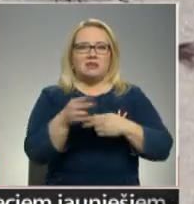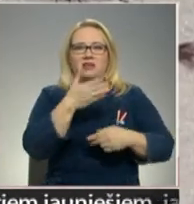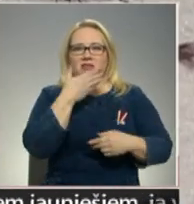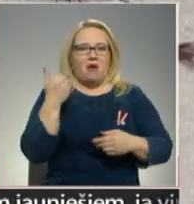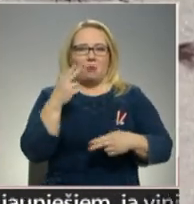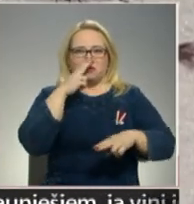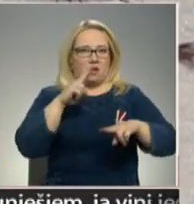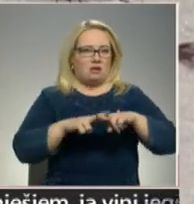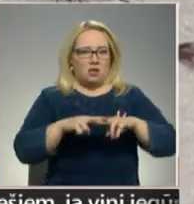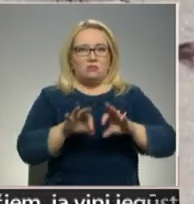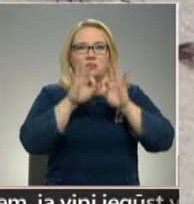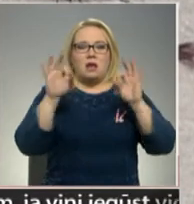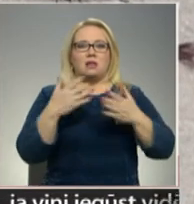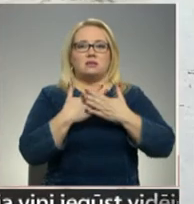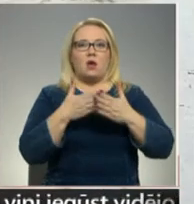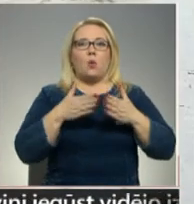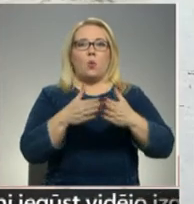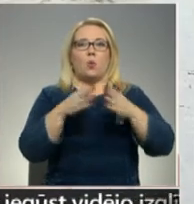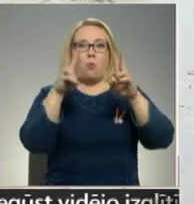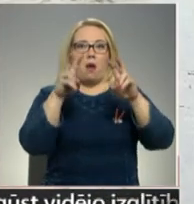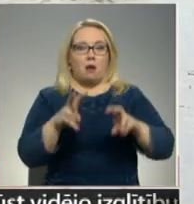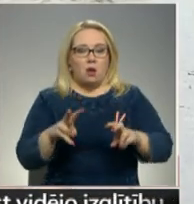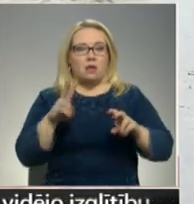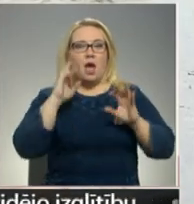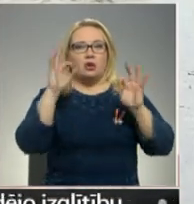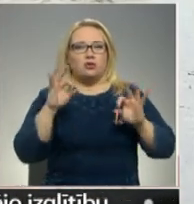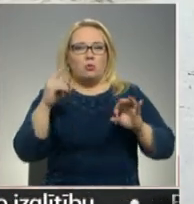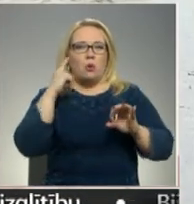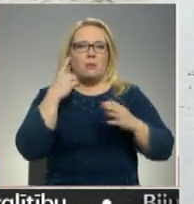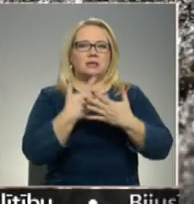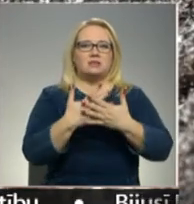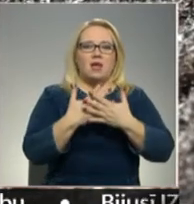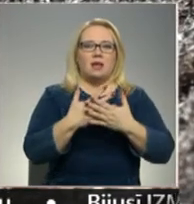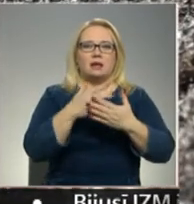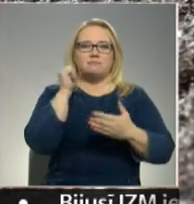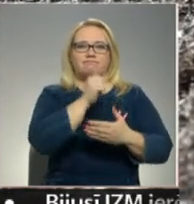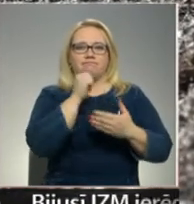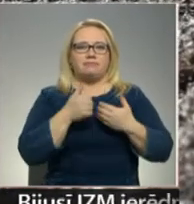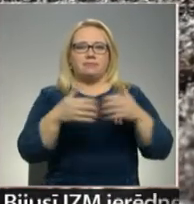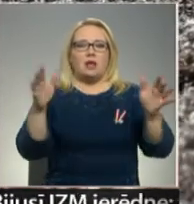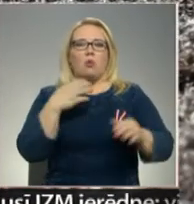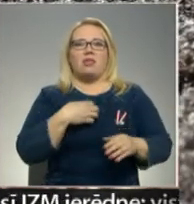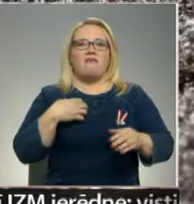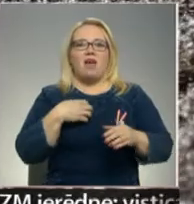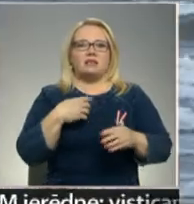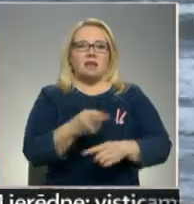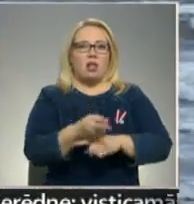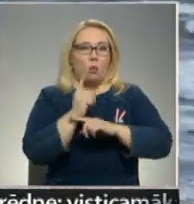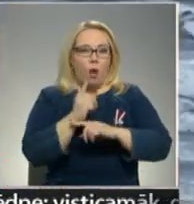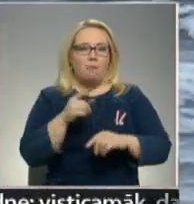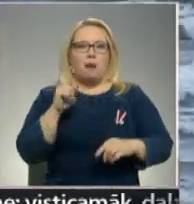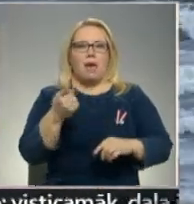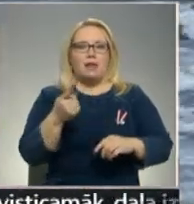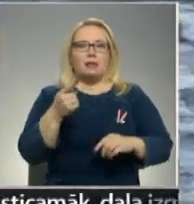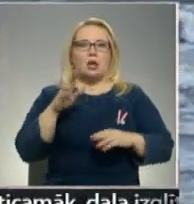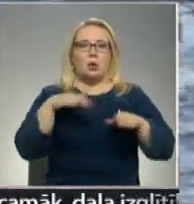saindējušās un sāka zveju skuģu pārbaudi, aizdomās turot zvejnieks, kur slepus atbrīvošies no neveidzīga loma. Proti jūras